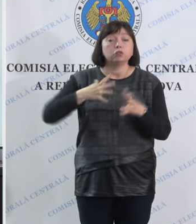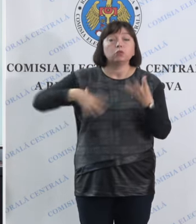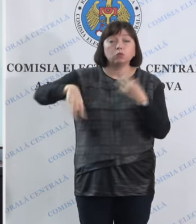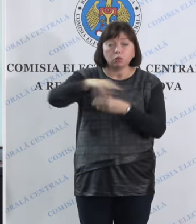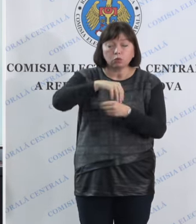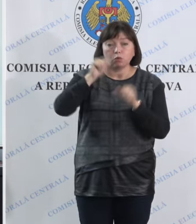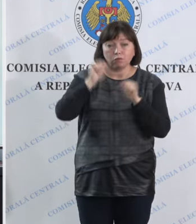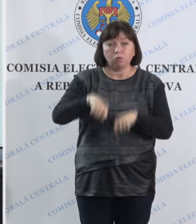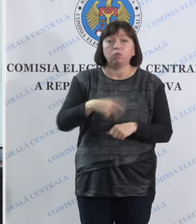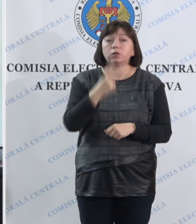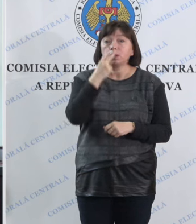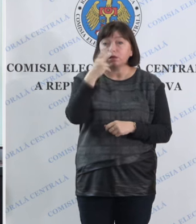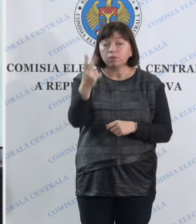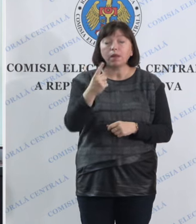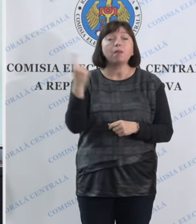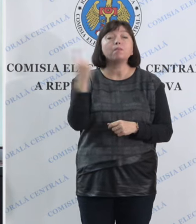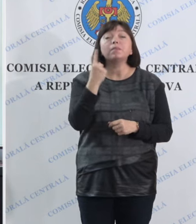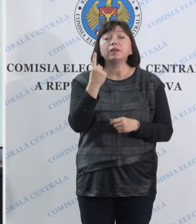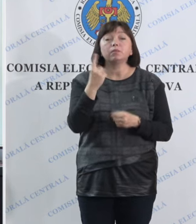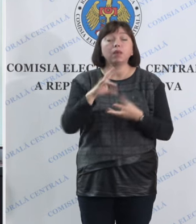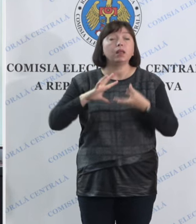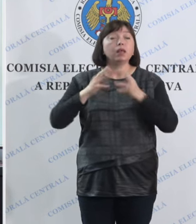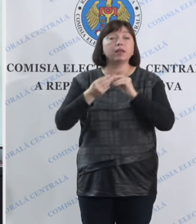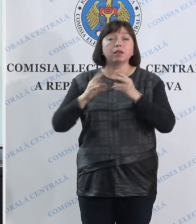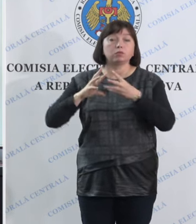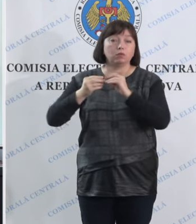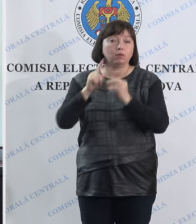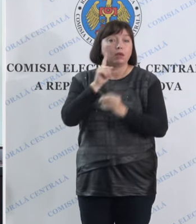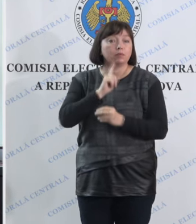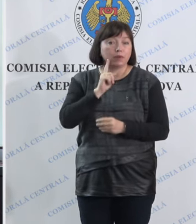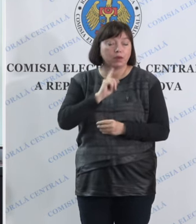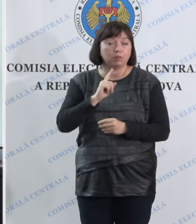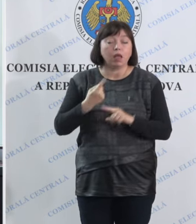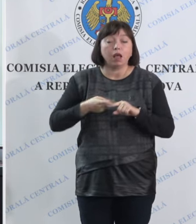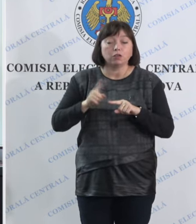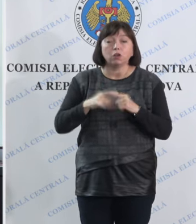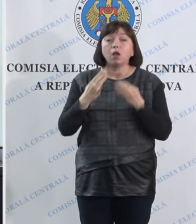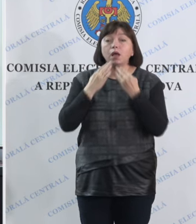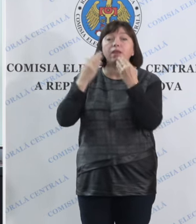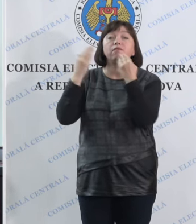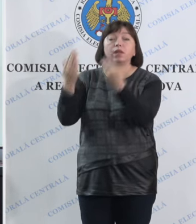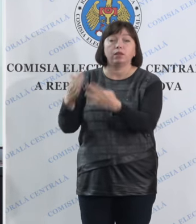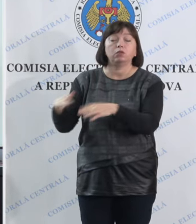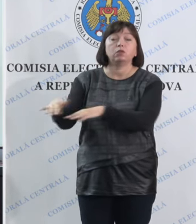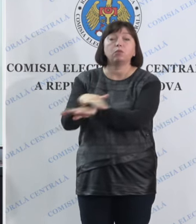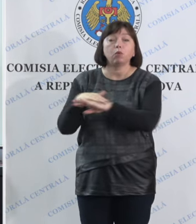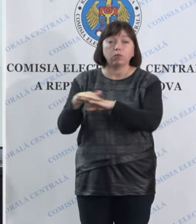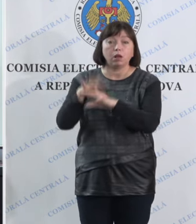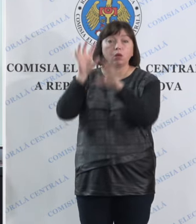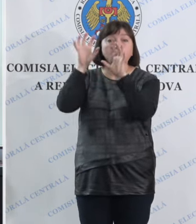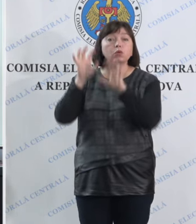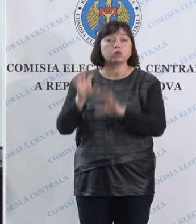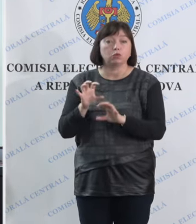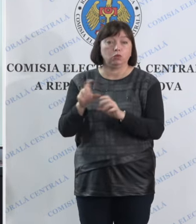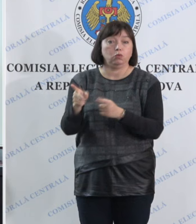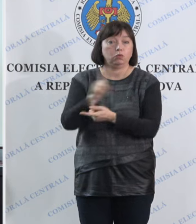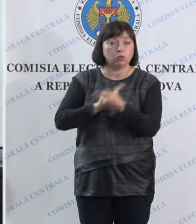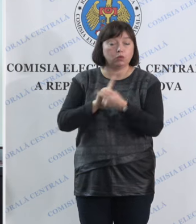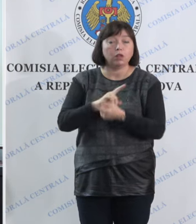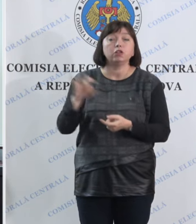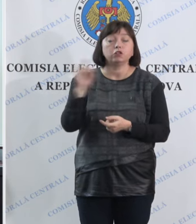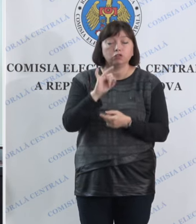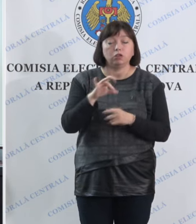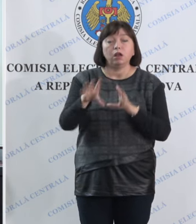vom putea urmări primele rezultate preliminare ale referendumului Republican Constituțional și ale